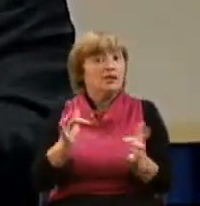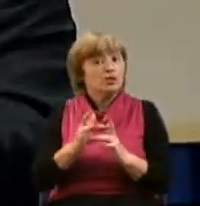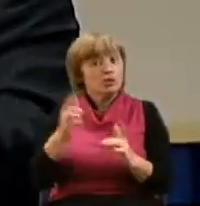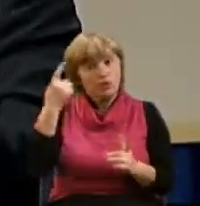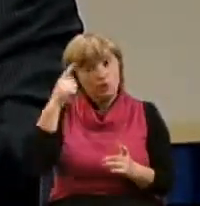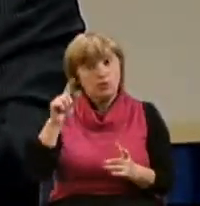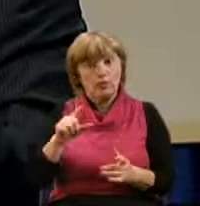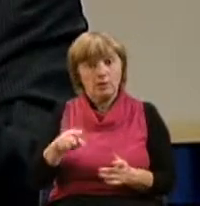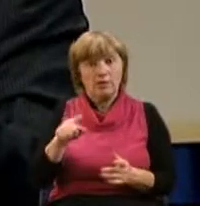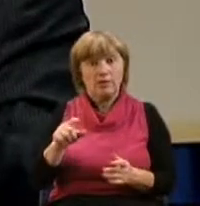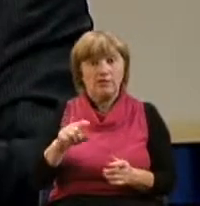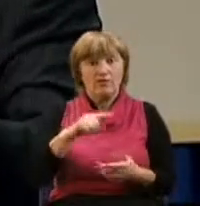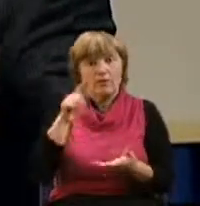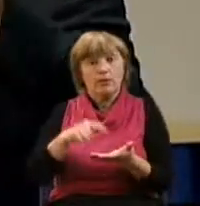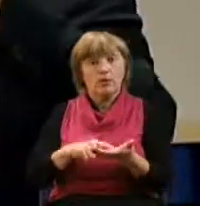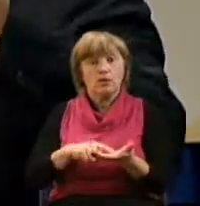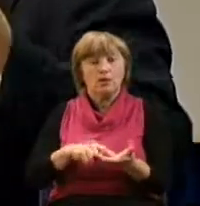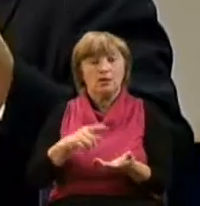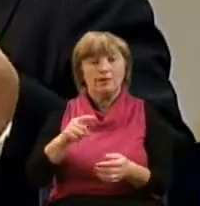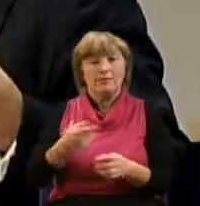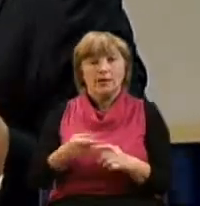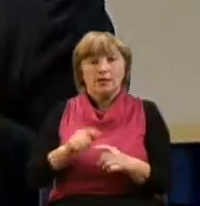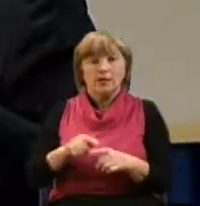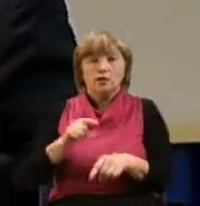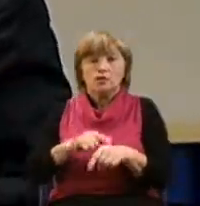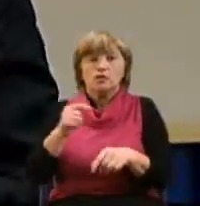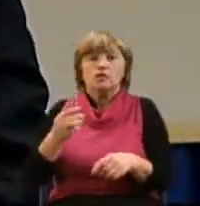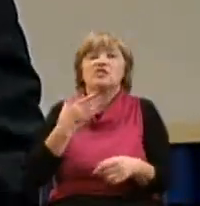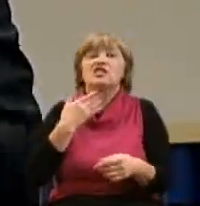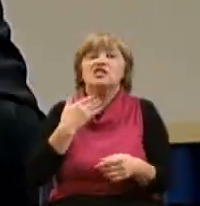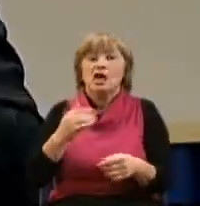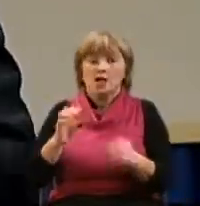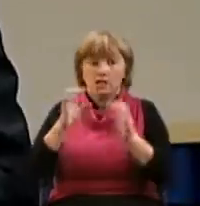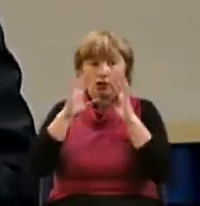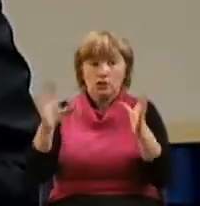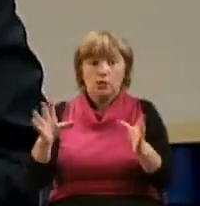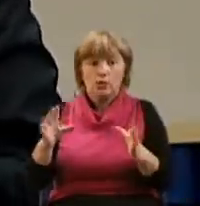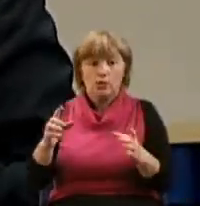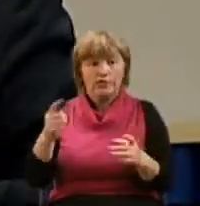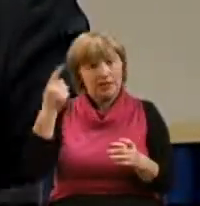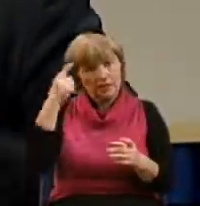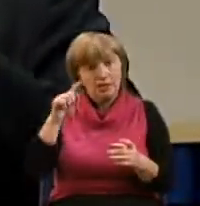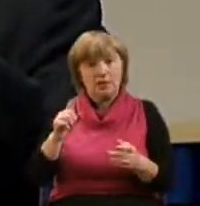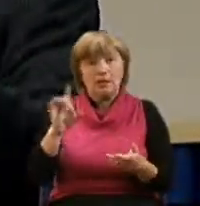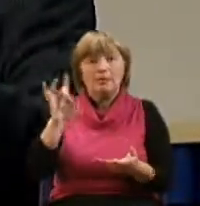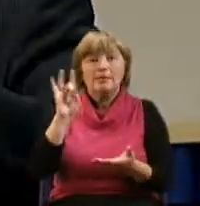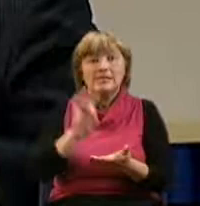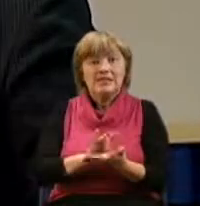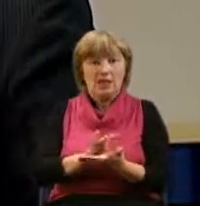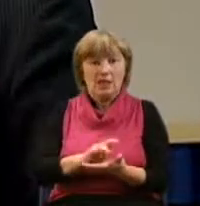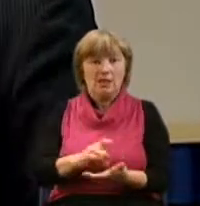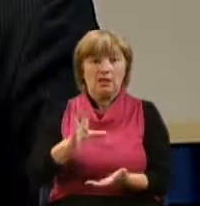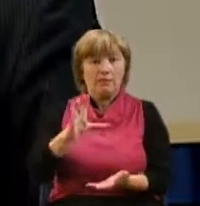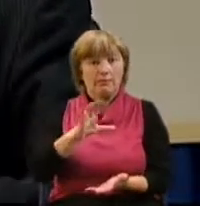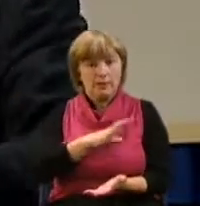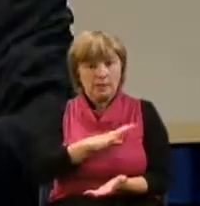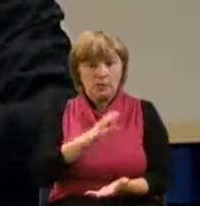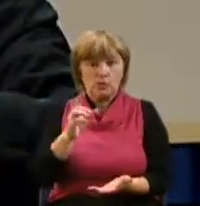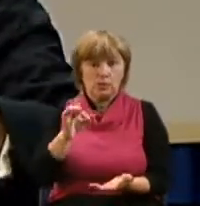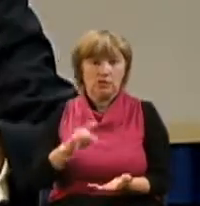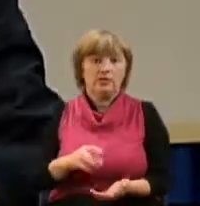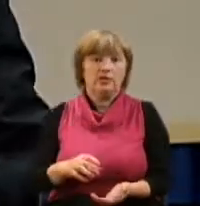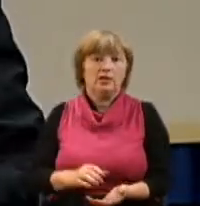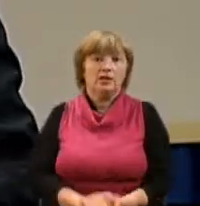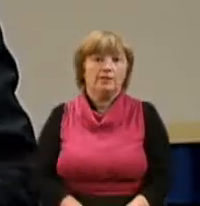думает об этом вопросе. Это чувство вот этой духовной жажды и знания постоянно присутствовало у Него. Мы не